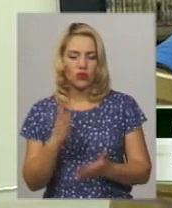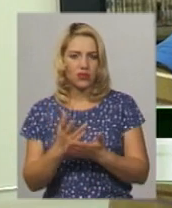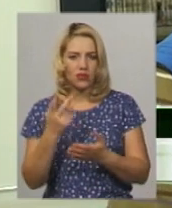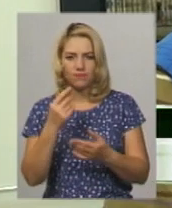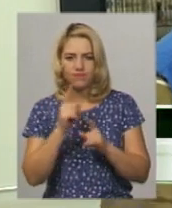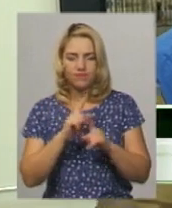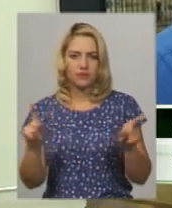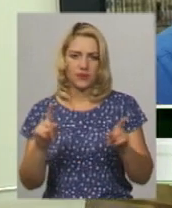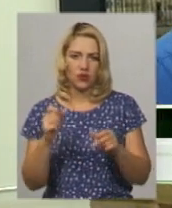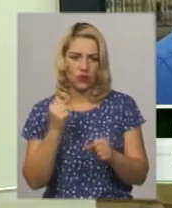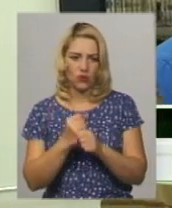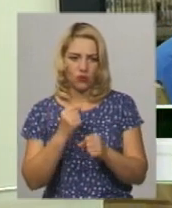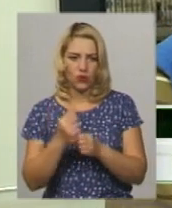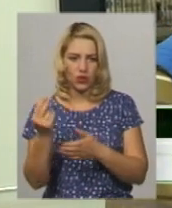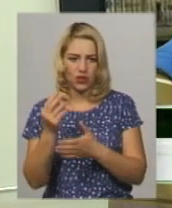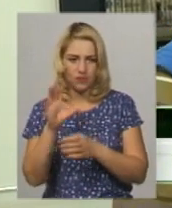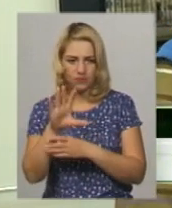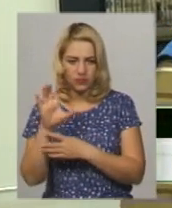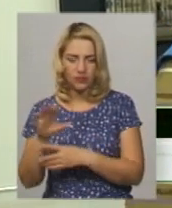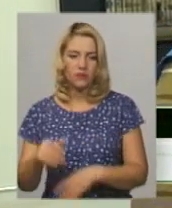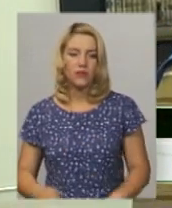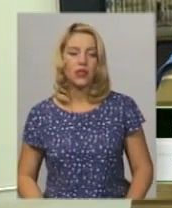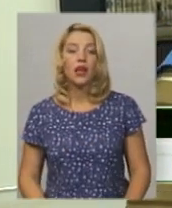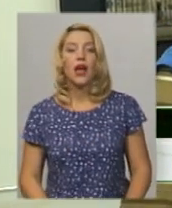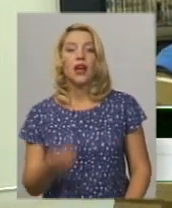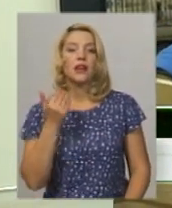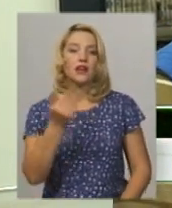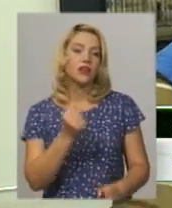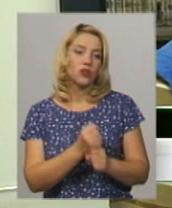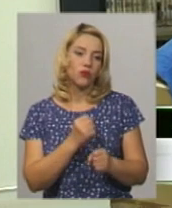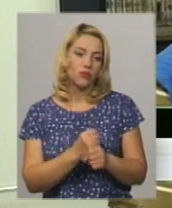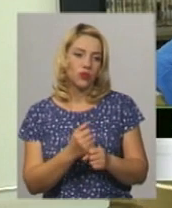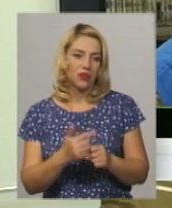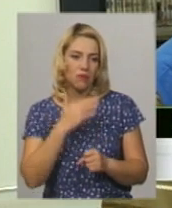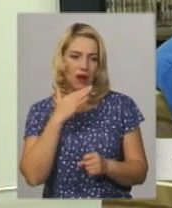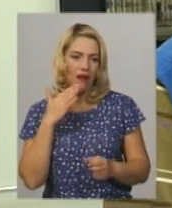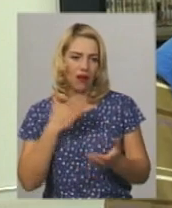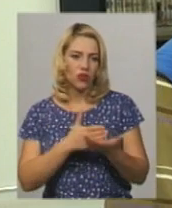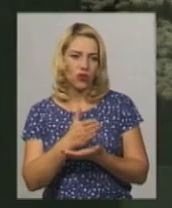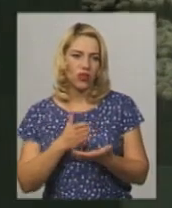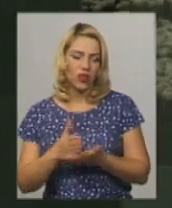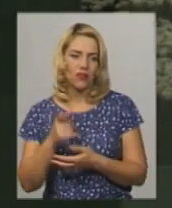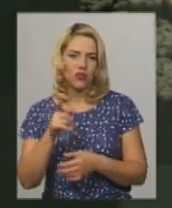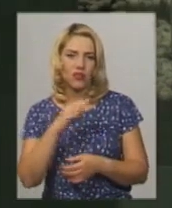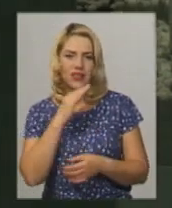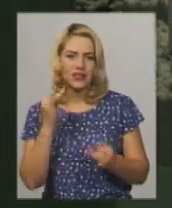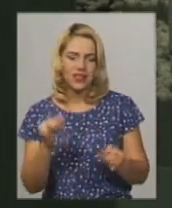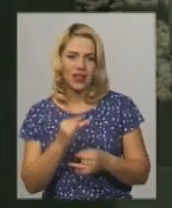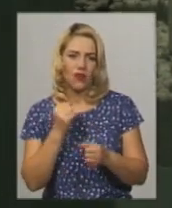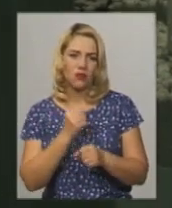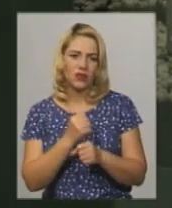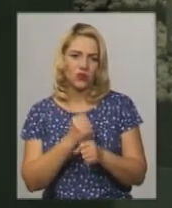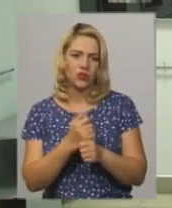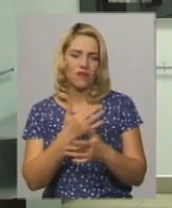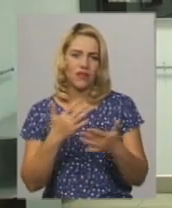своєю багатоградністю. Тобто ми звернули увагу, що вона цікаво працює в різних жанрах. Вона до кожної